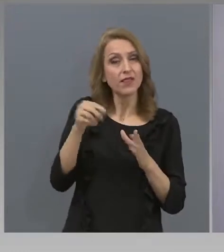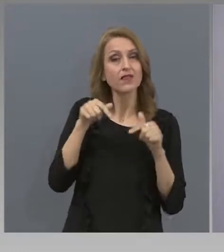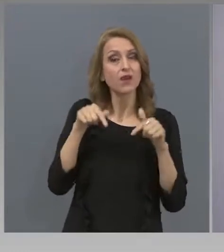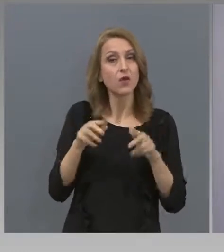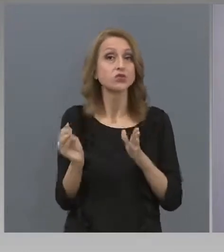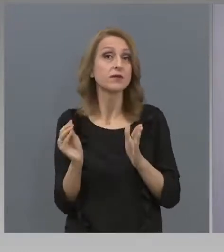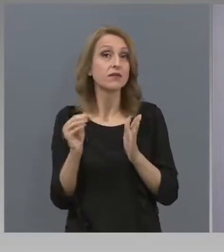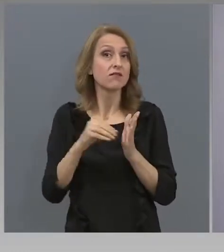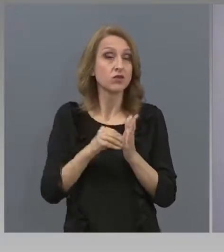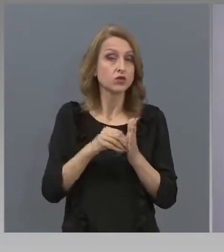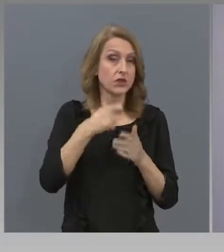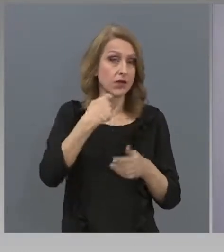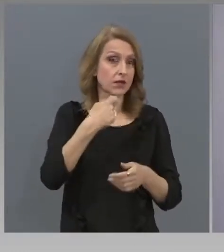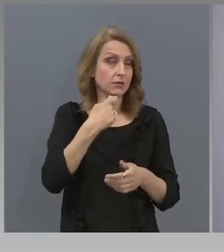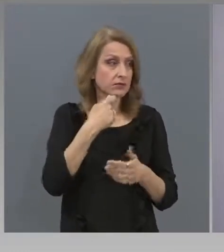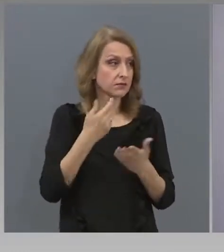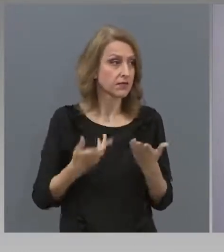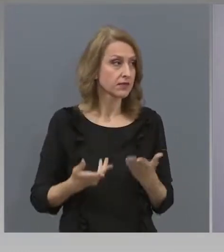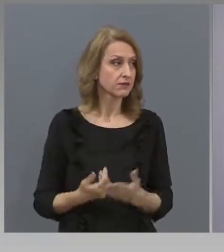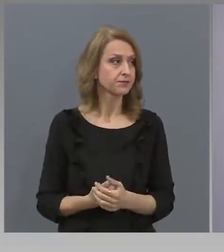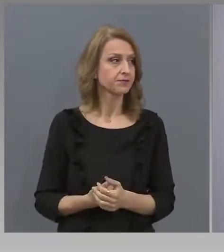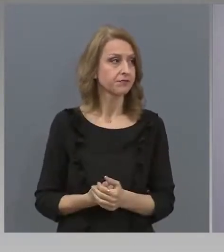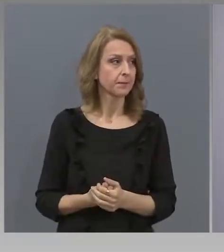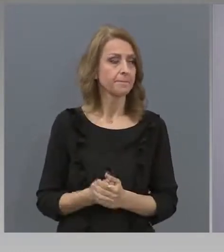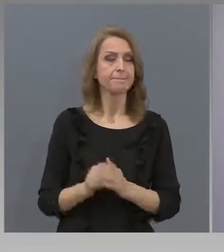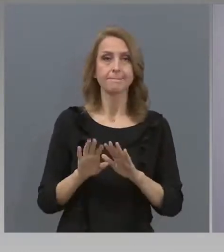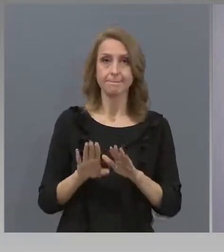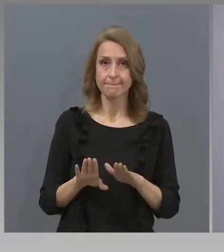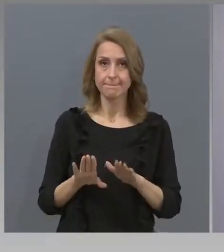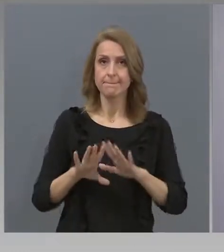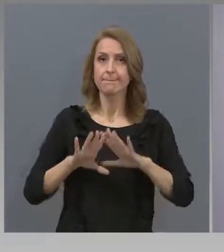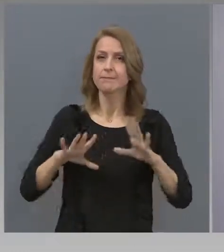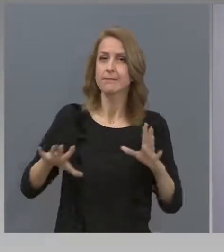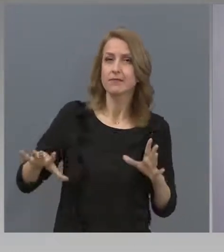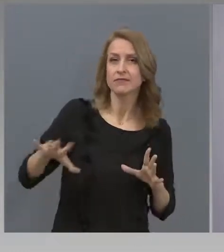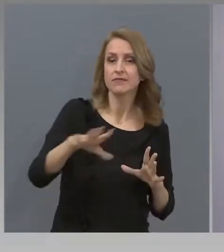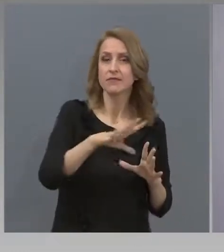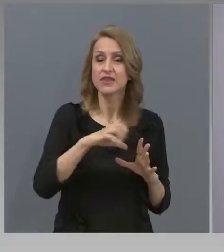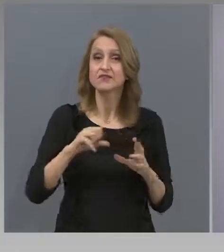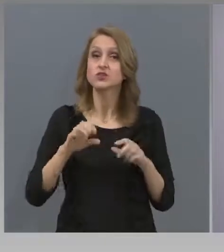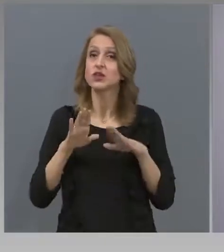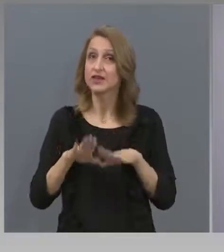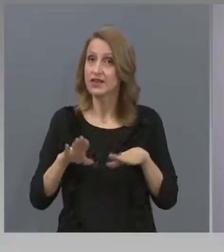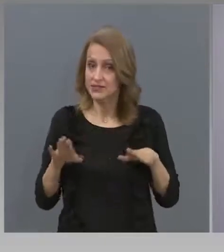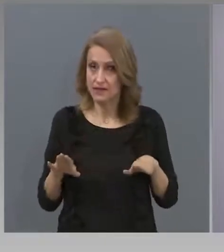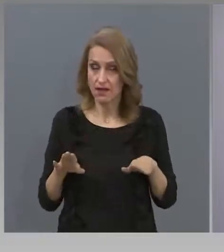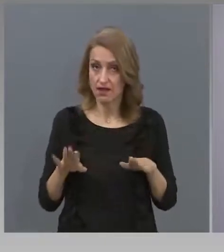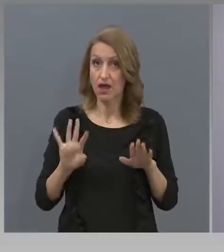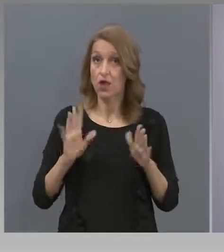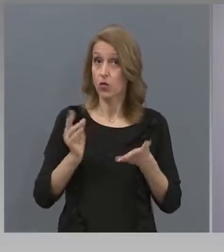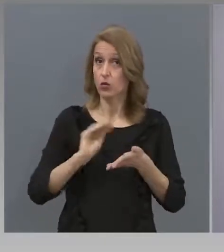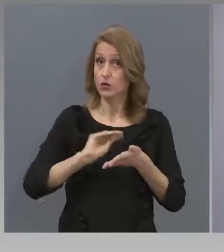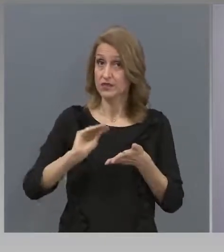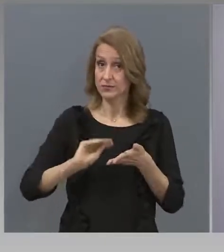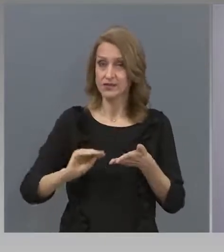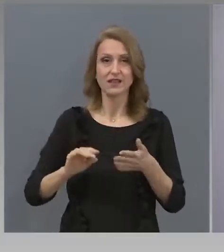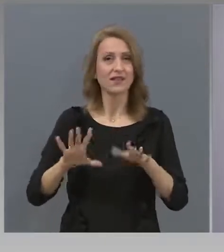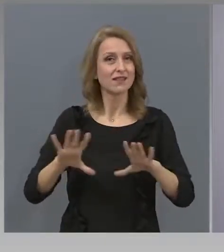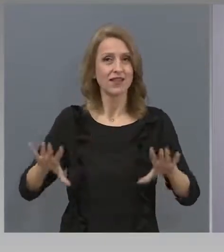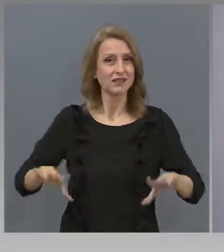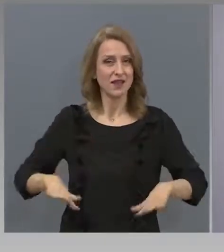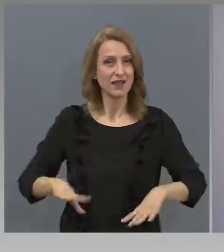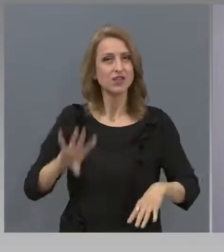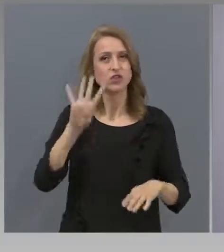ще бъде включен към изпитите? Всички деца, които са записани в детска градина,